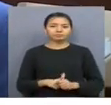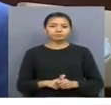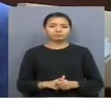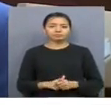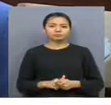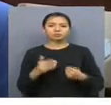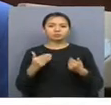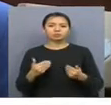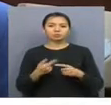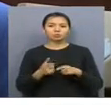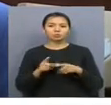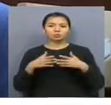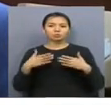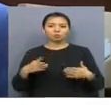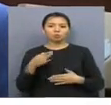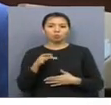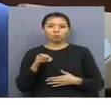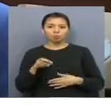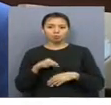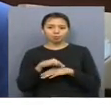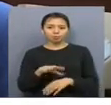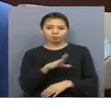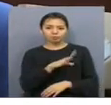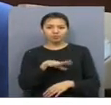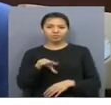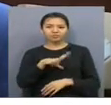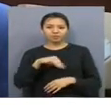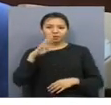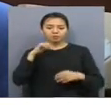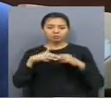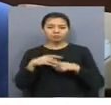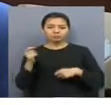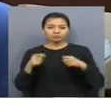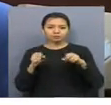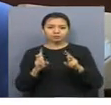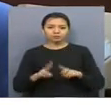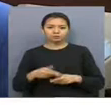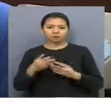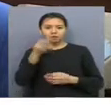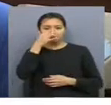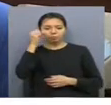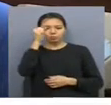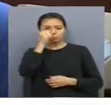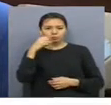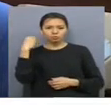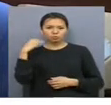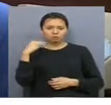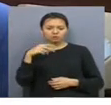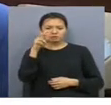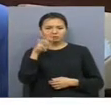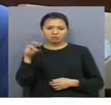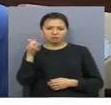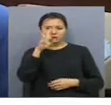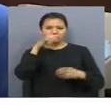Бүгін өте үлкен және маңызды форум өтті. Бізге түрлі елдерден сарапсылар келді. Олардың қатардыңыз тәжікстан, өздекстан, Түркменстан, Қырғыстан